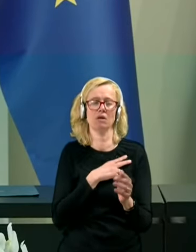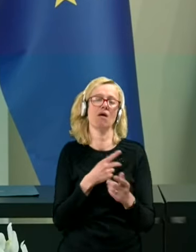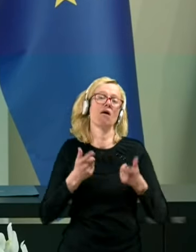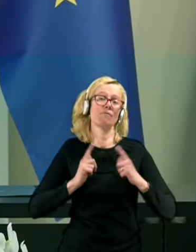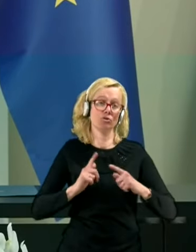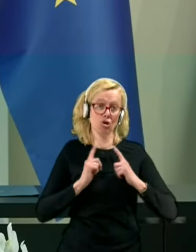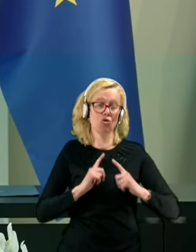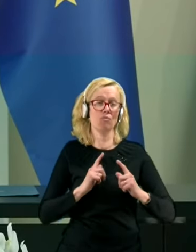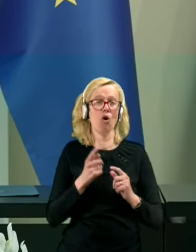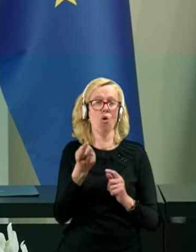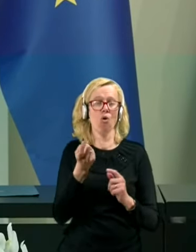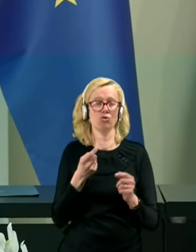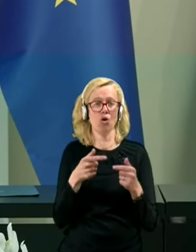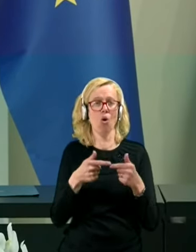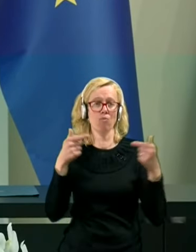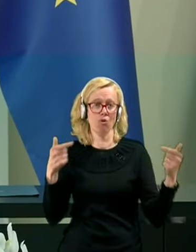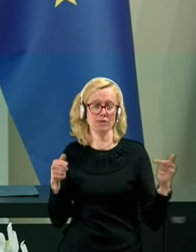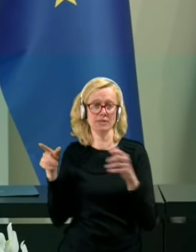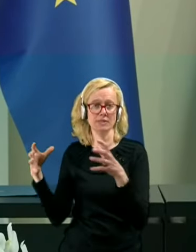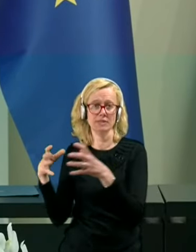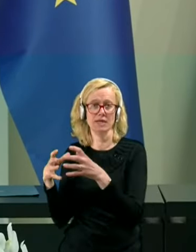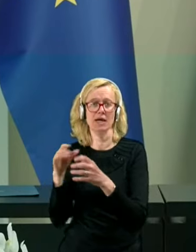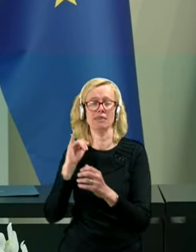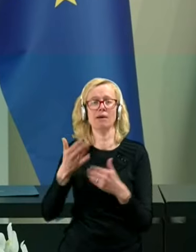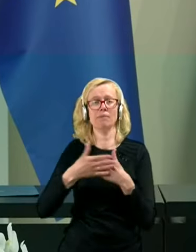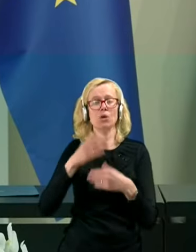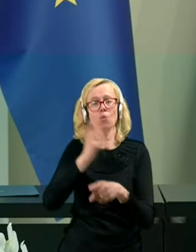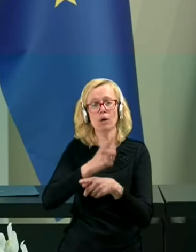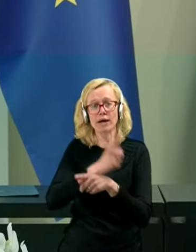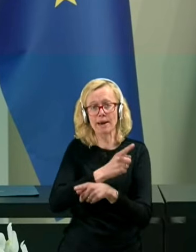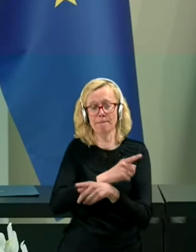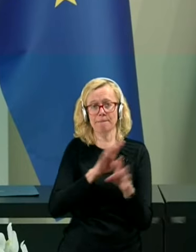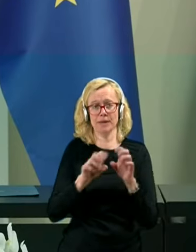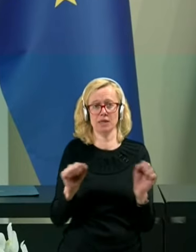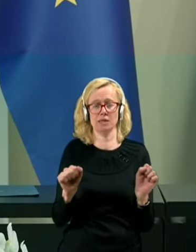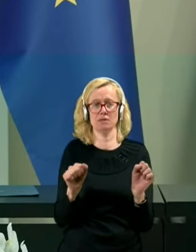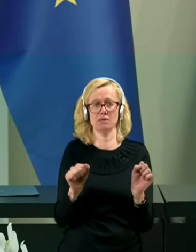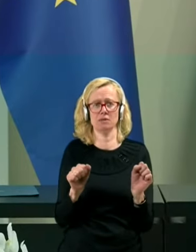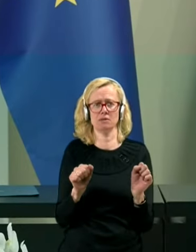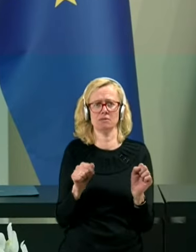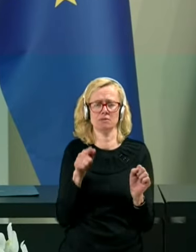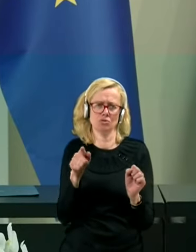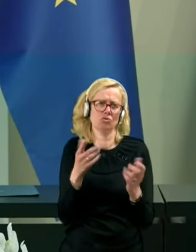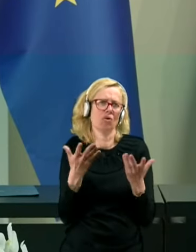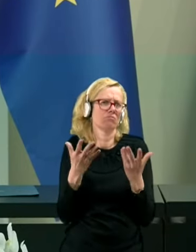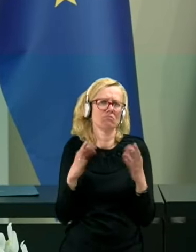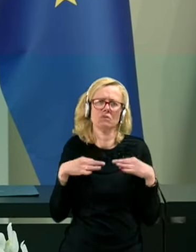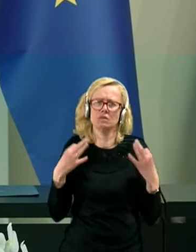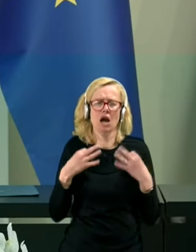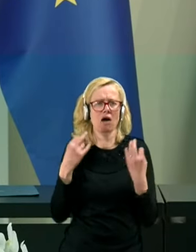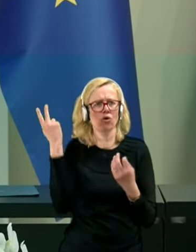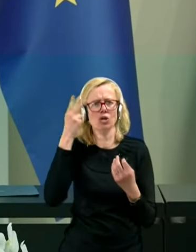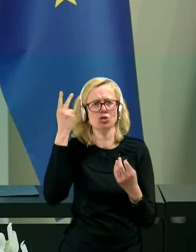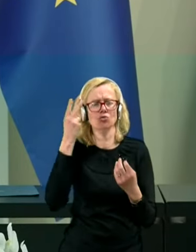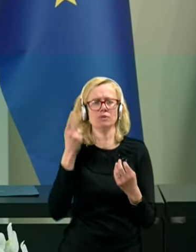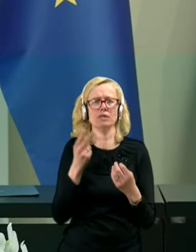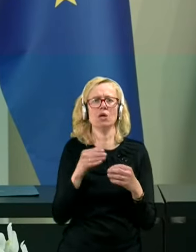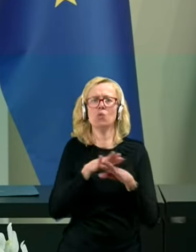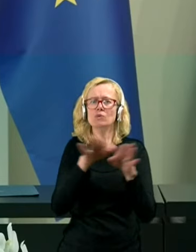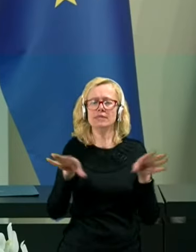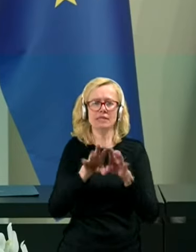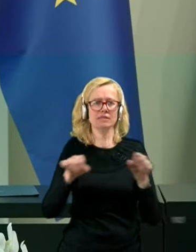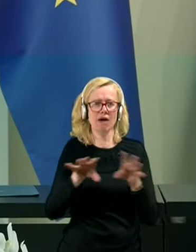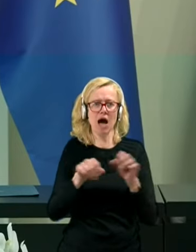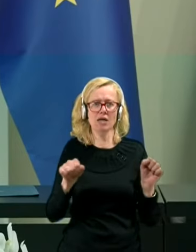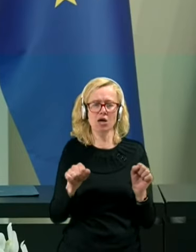pač od opozicije, da pri ukrepih, ki so zdravorazumski, ki jih vsi izvajajo, ki jih moramo tudi mi